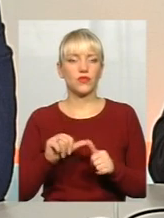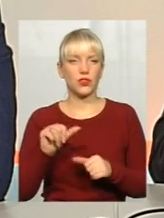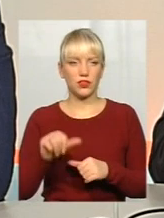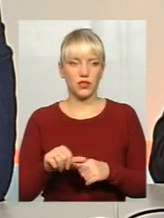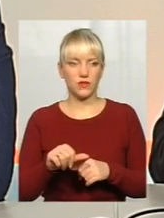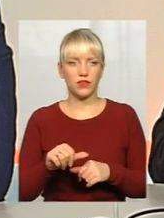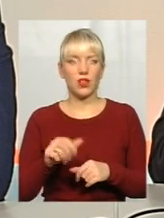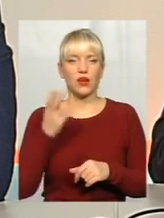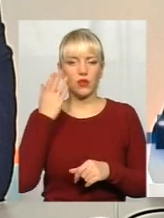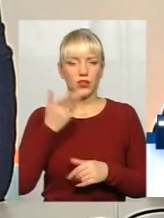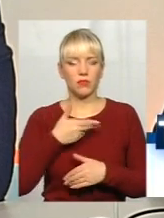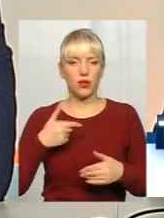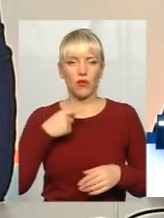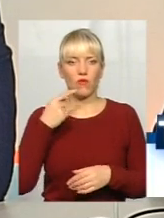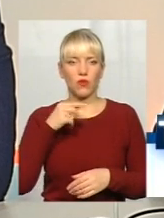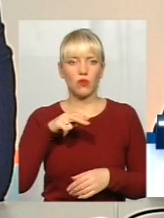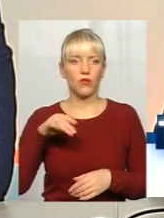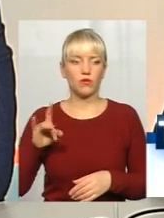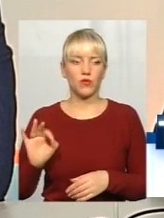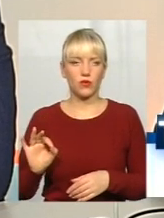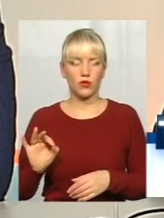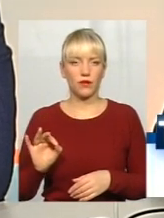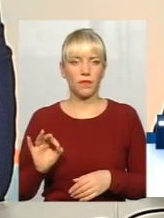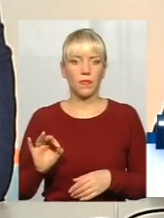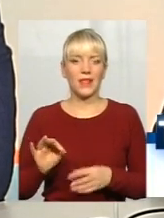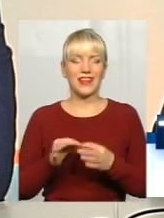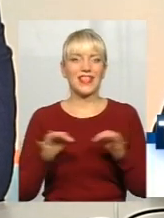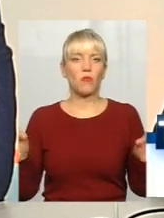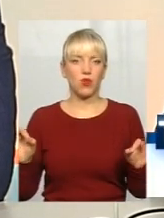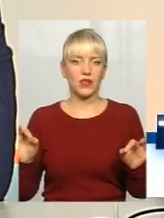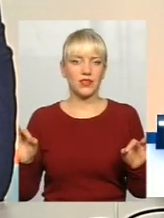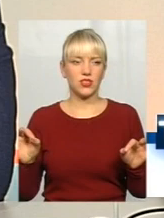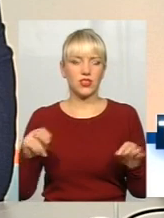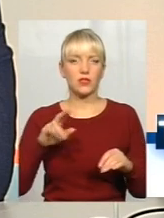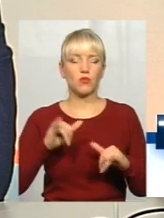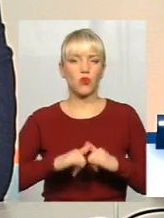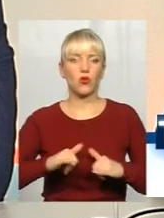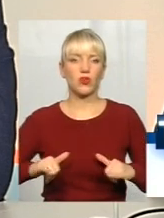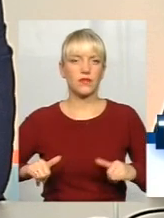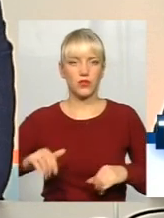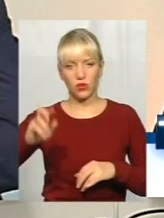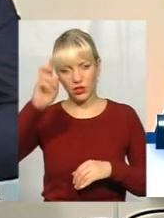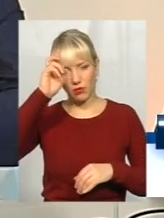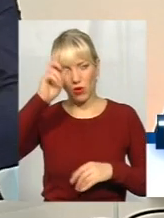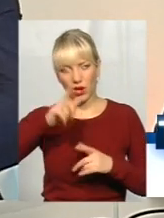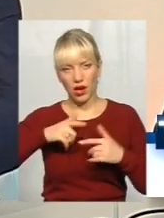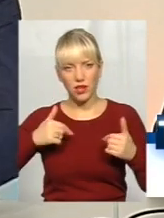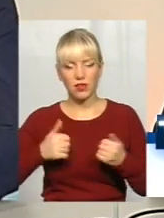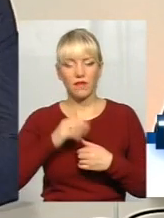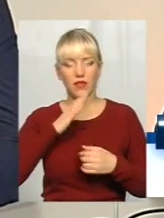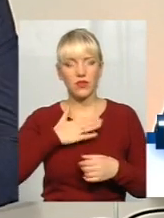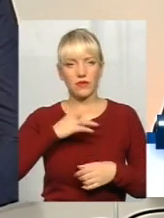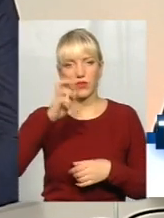звичайно, коли ми говоримо про демократичність, так, про розвиток демократії в нашій країні, і